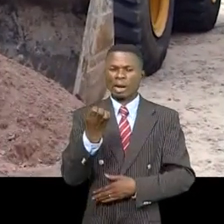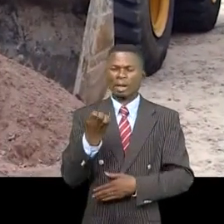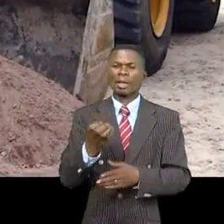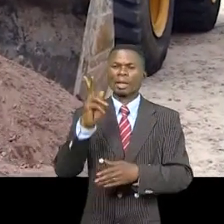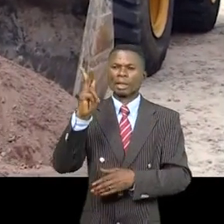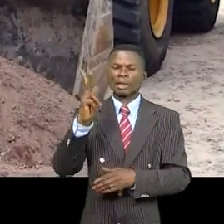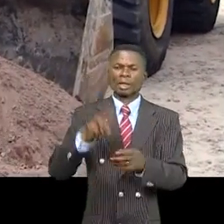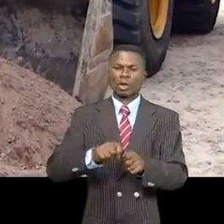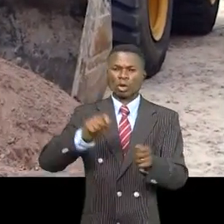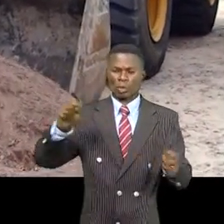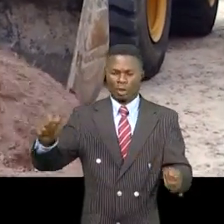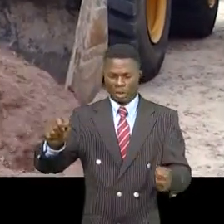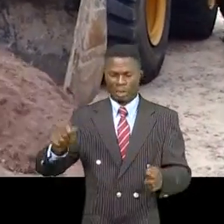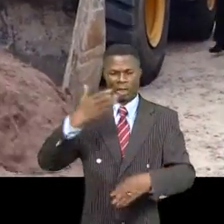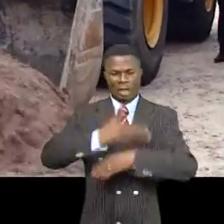dans la capitale.